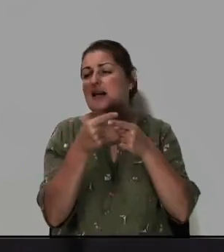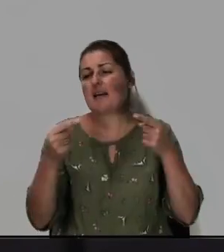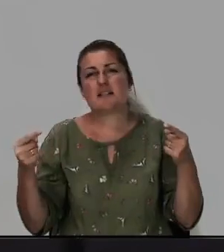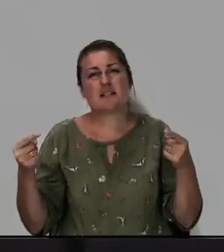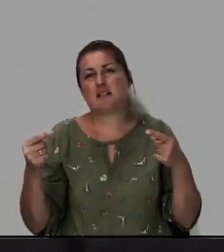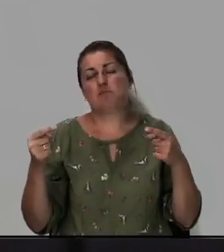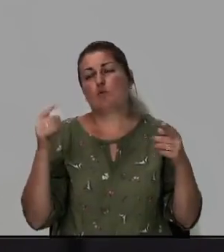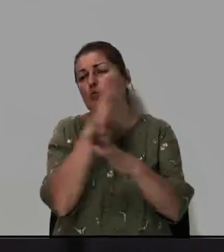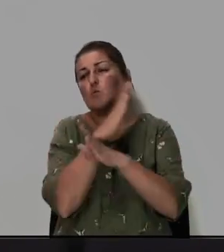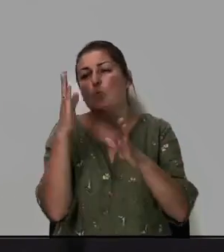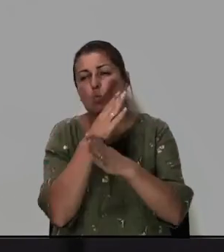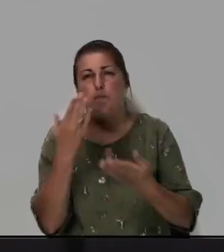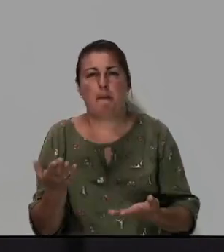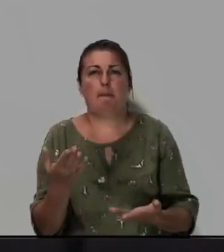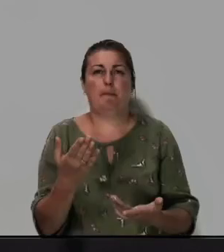судьбами.